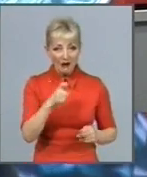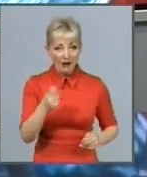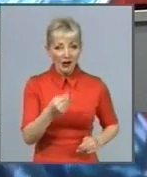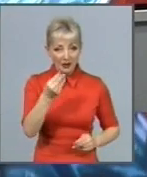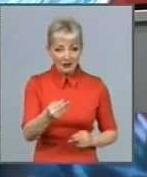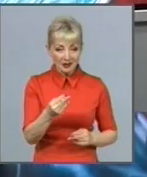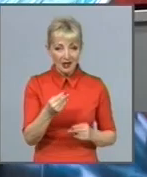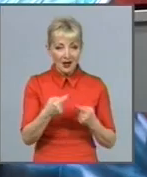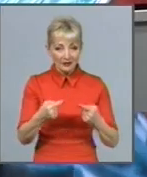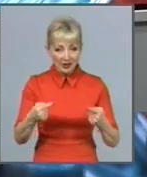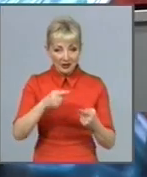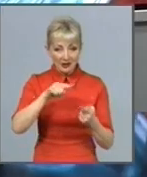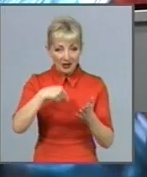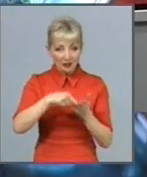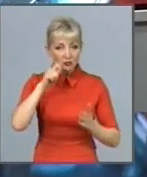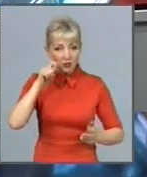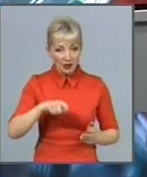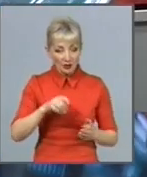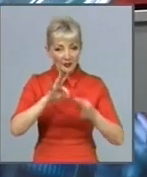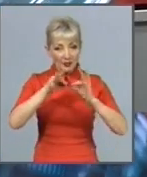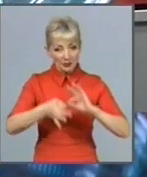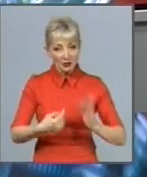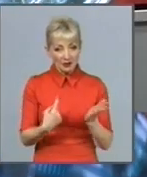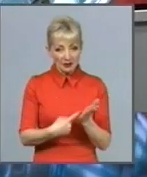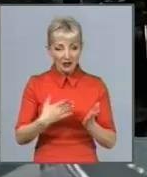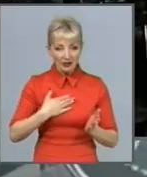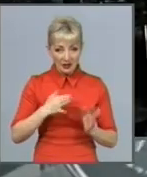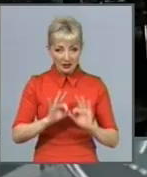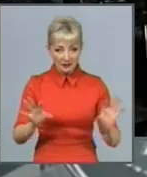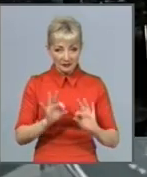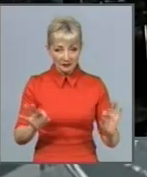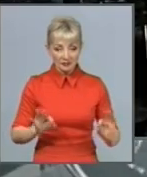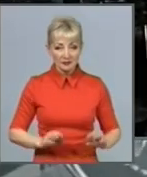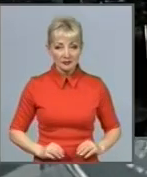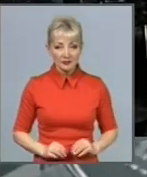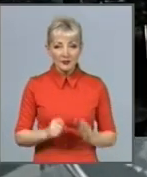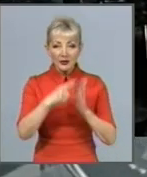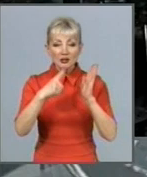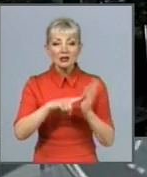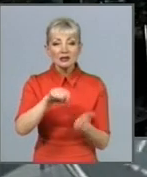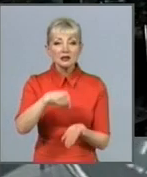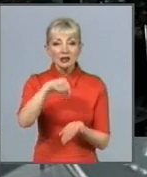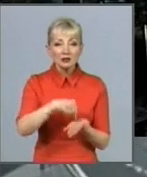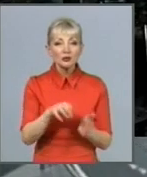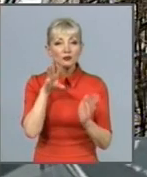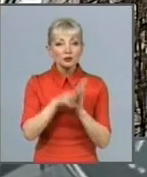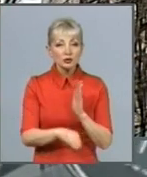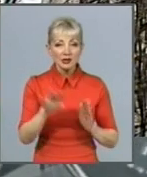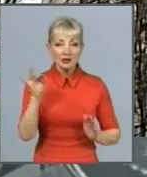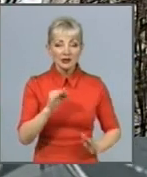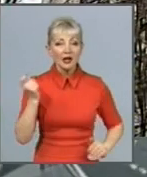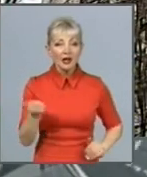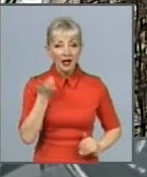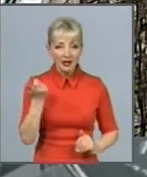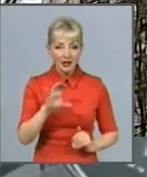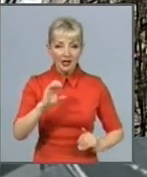України. Деталі з аргументами у нашому наступному матеріалі. 16 міст, у тому числі і Харків, з 1 лютого